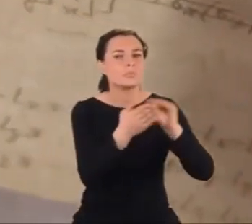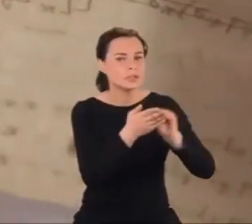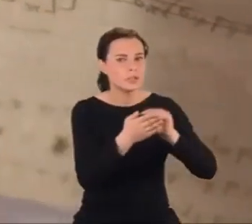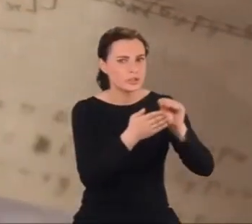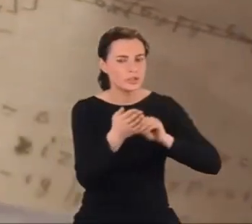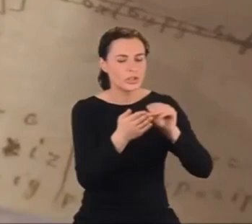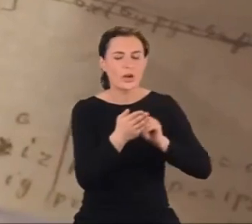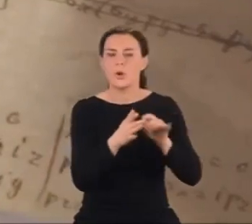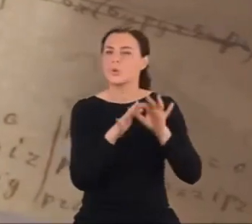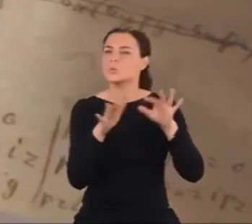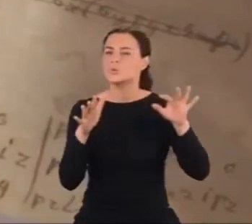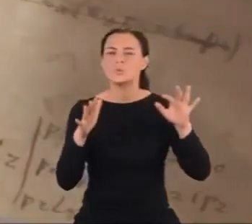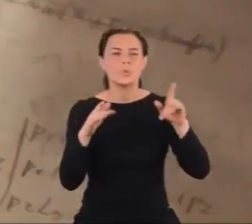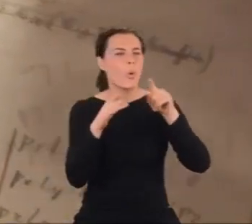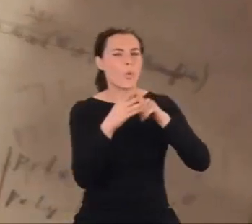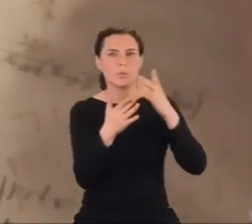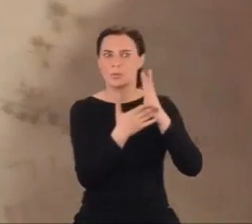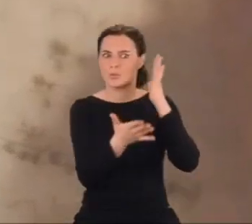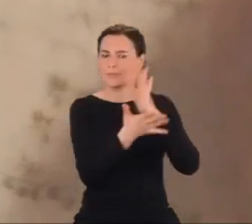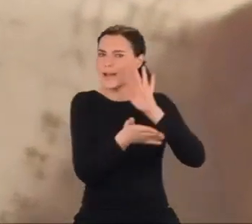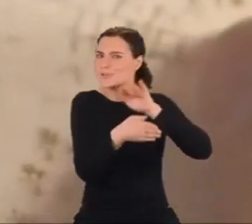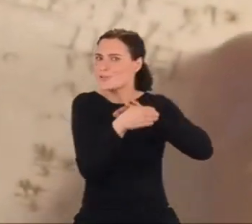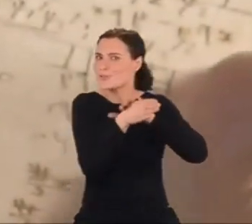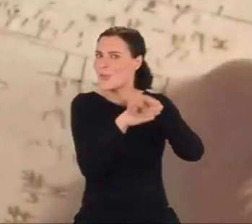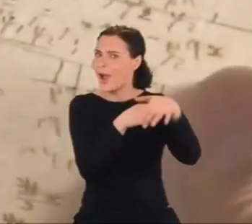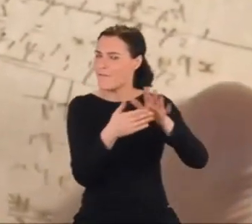Błyskawicznie zyskuje międzynarodową reputację.